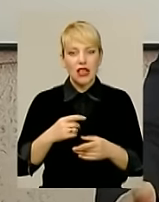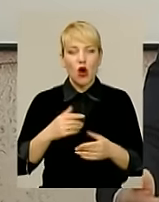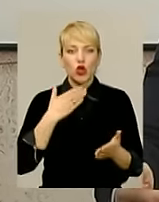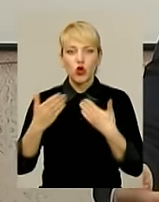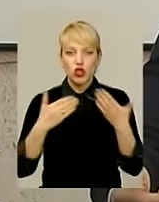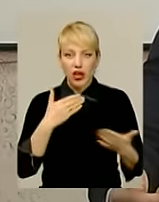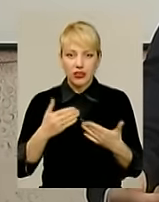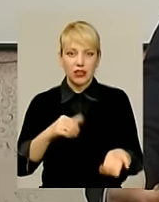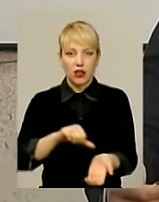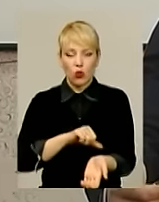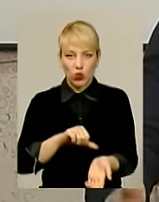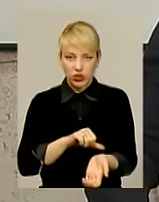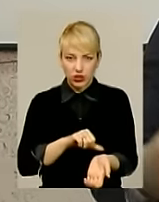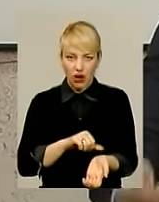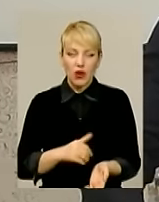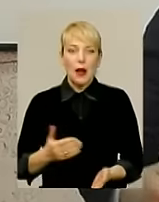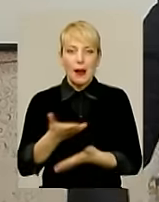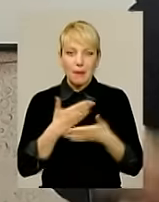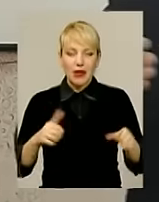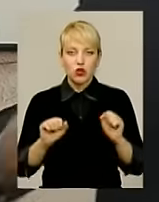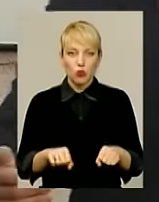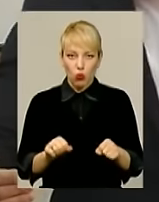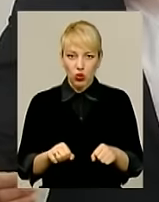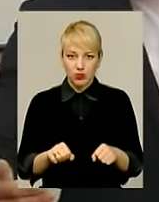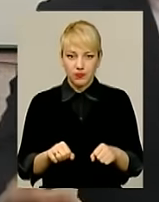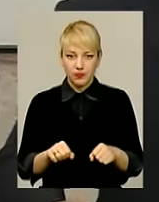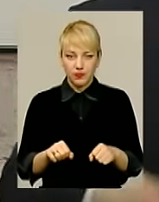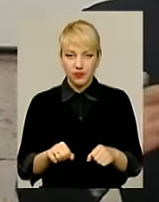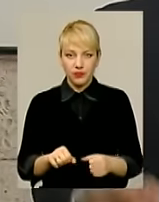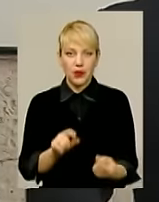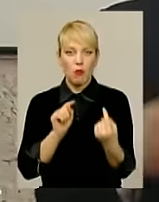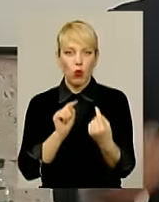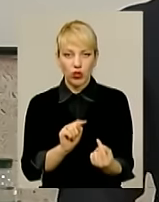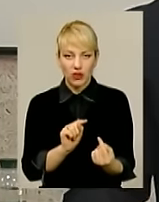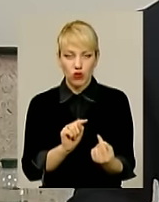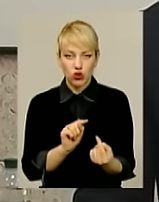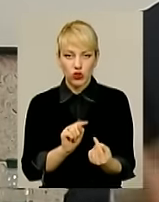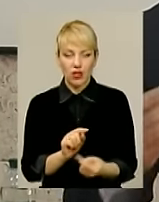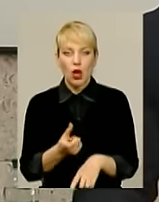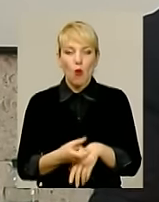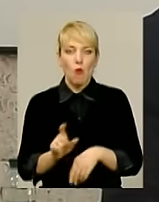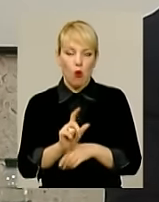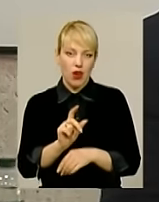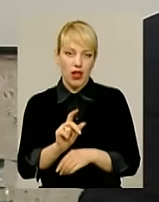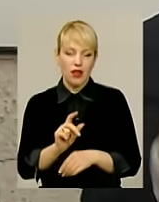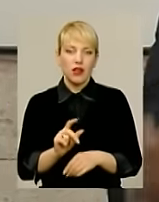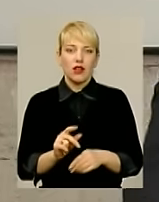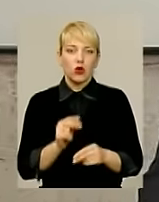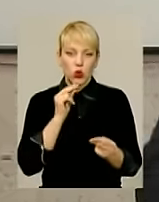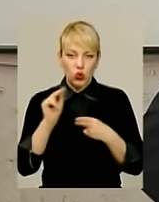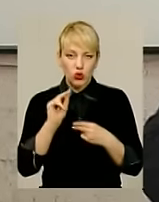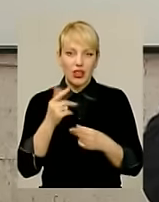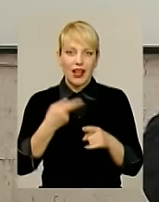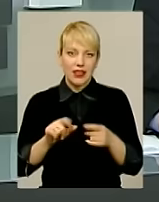наркотиков, мы сможем противостоять более эффективно этой наркопреступности